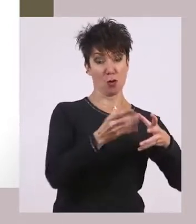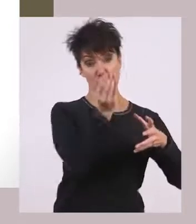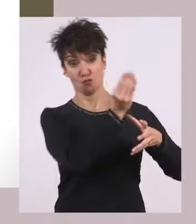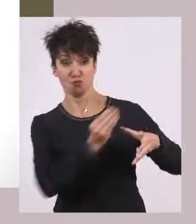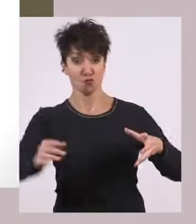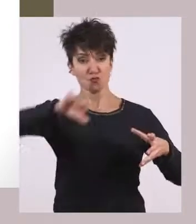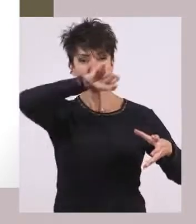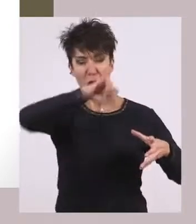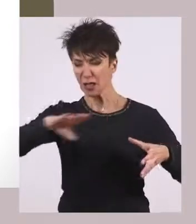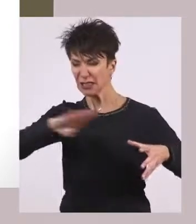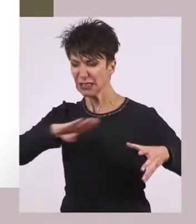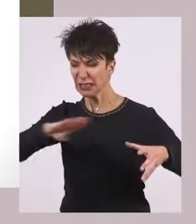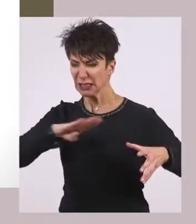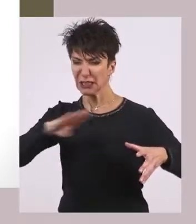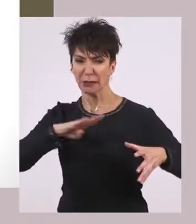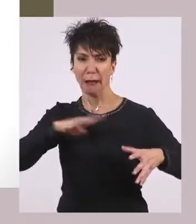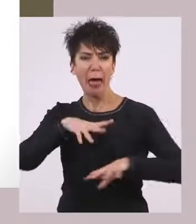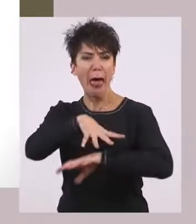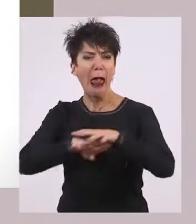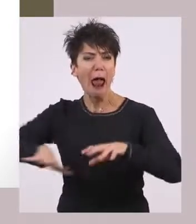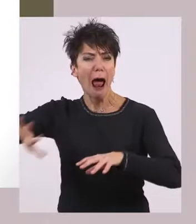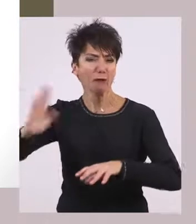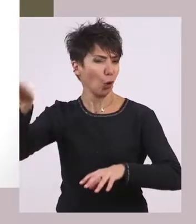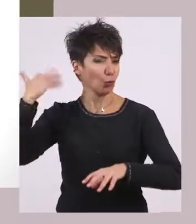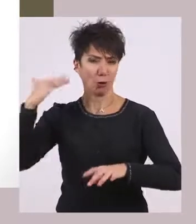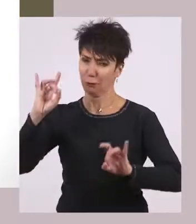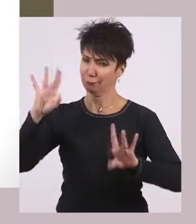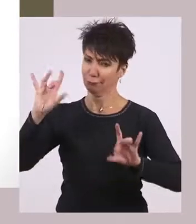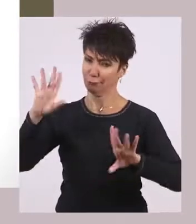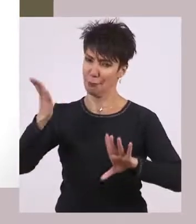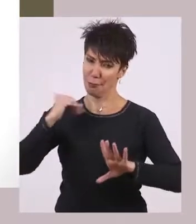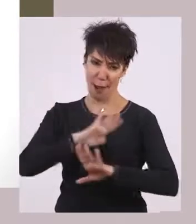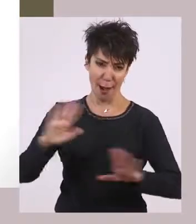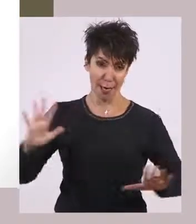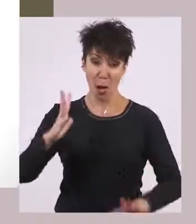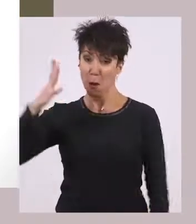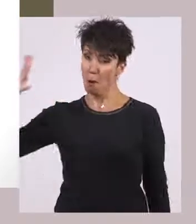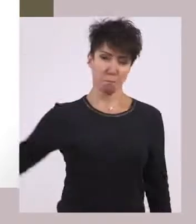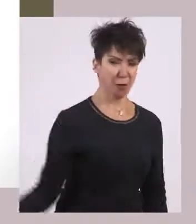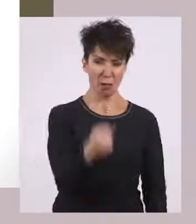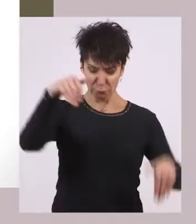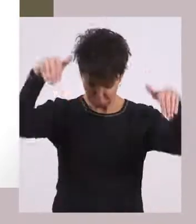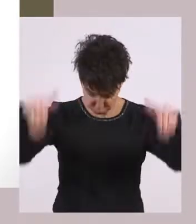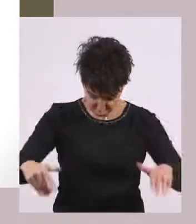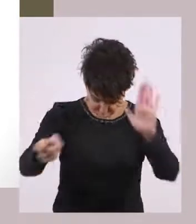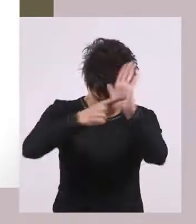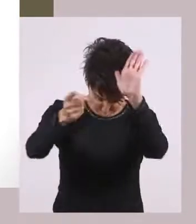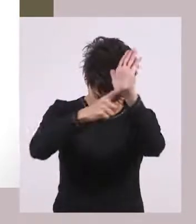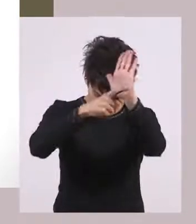δηλαδή δεν συναντάμε σχεδόν καθόλου ναυτικό αυτή την περίοδο. Πειθαρχία στους νόμους του κράτους